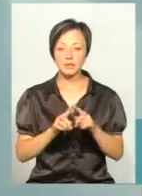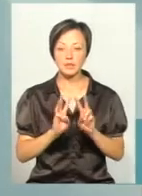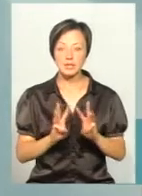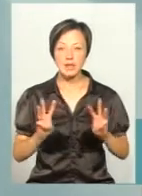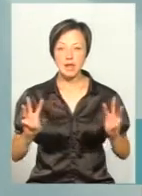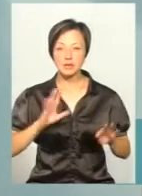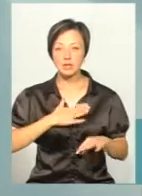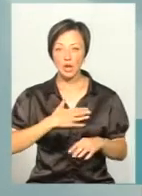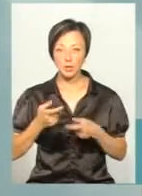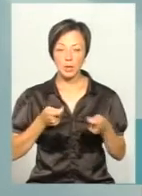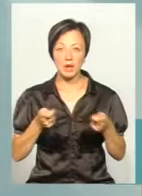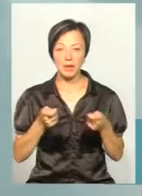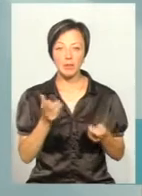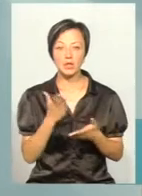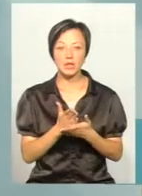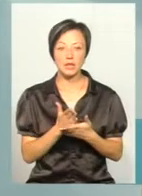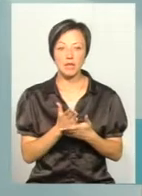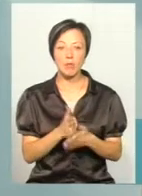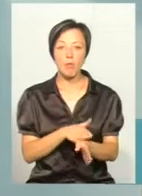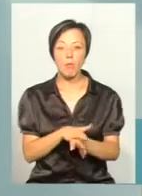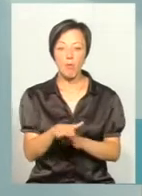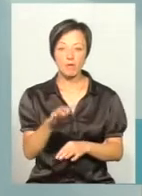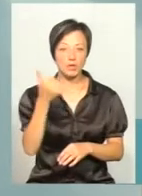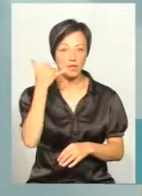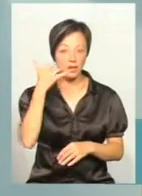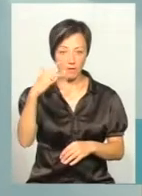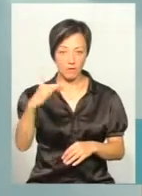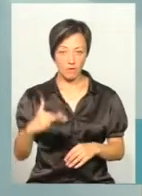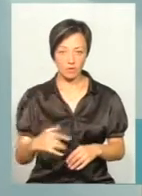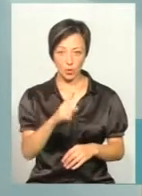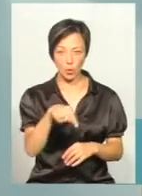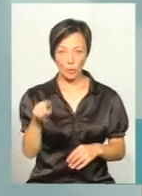нашого департаменту є купа телефонних дзвонків,